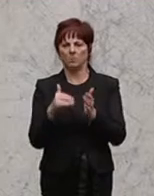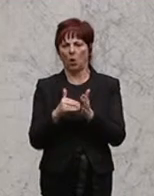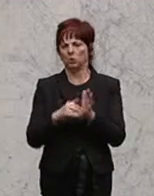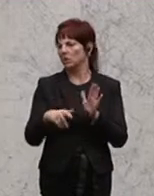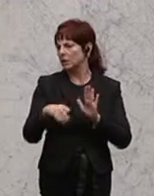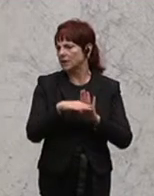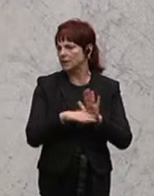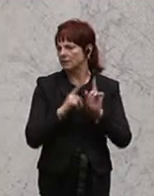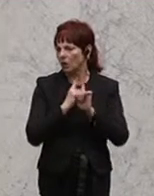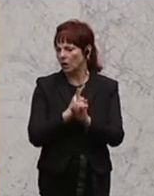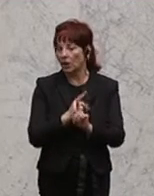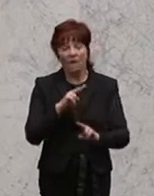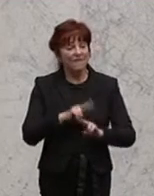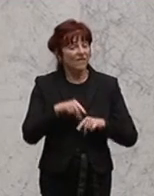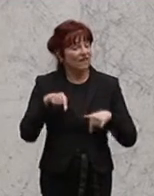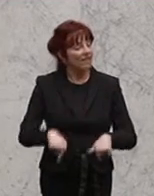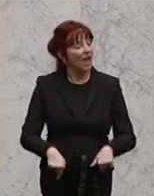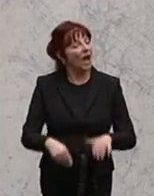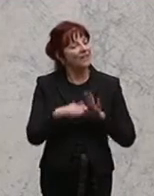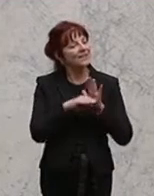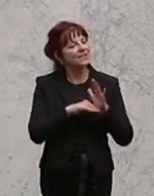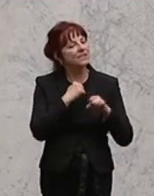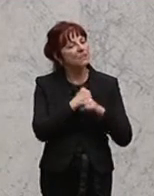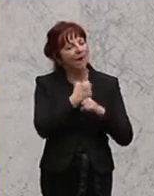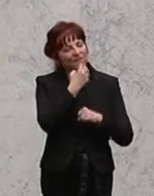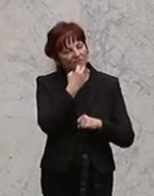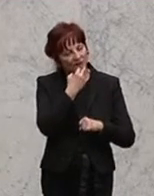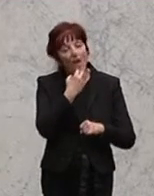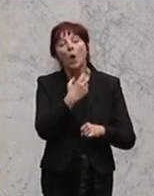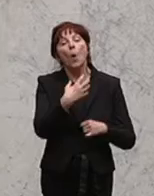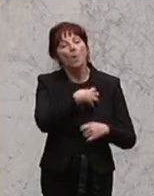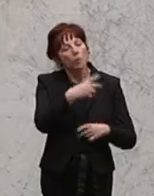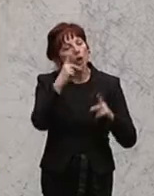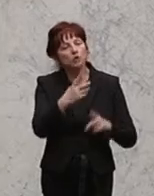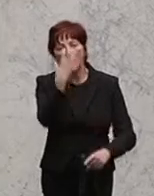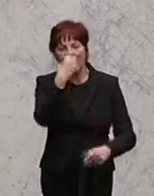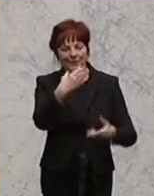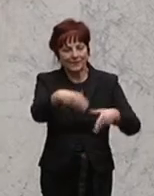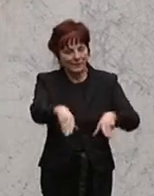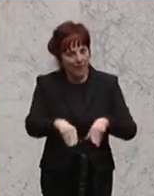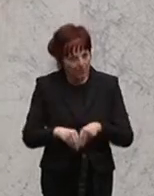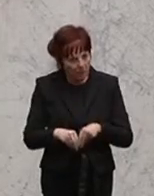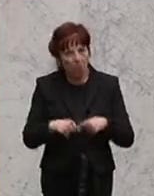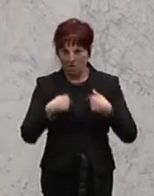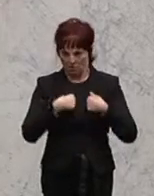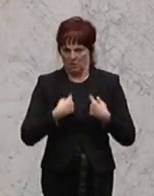wollen, die die Bürger ernst nehmen, dann müssen wir bei uns selber anfangen. Und daher appelliere ich